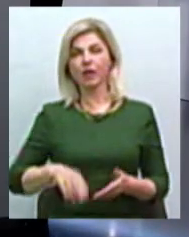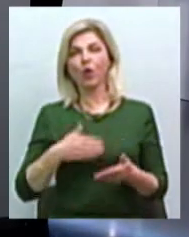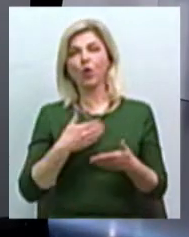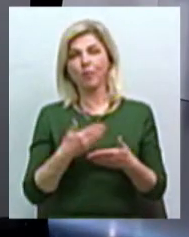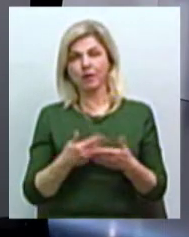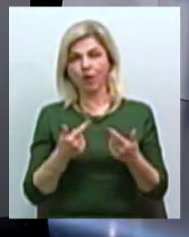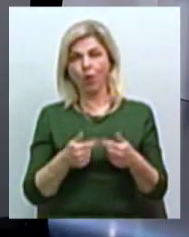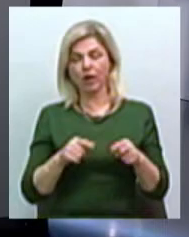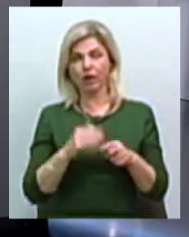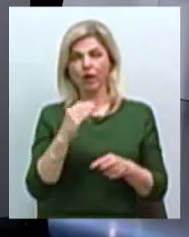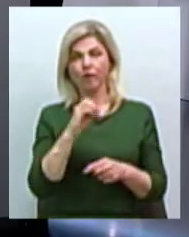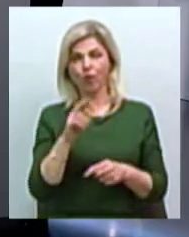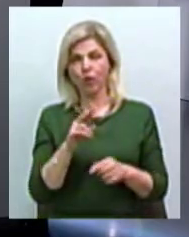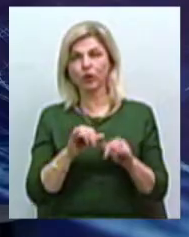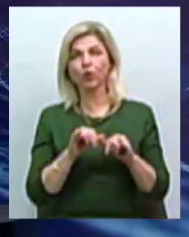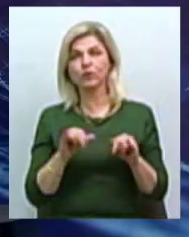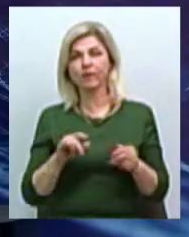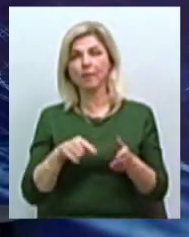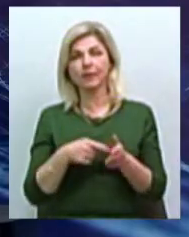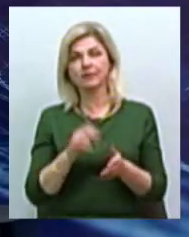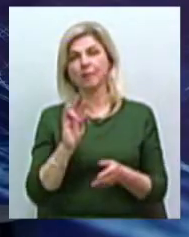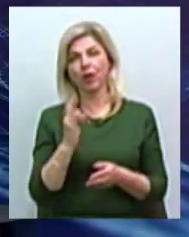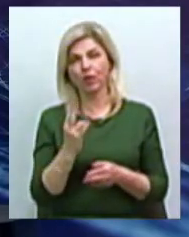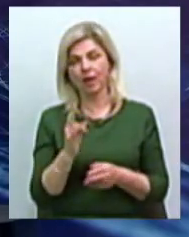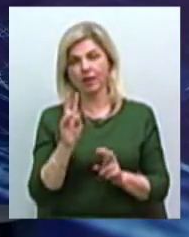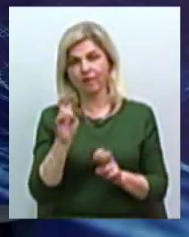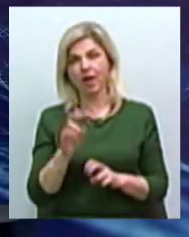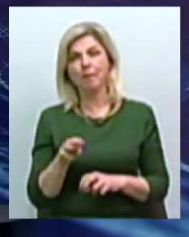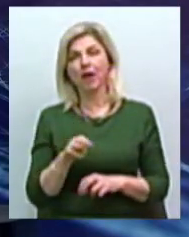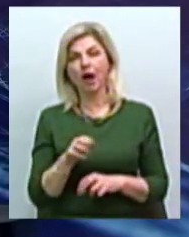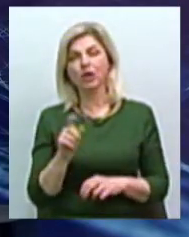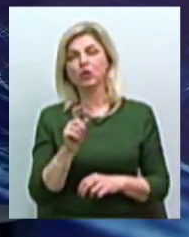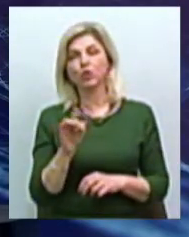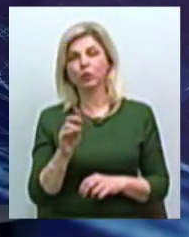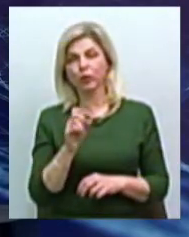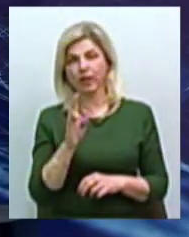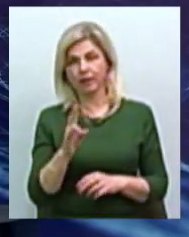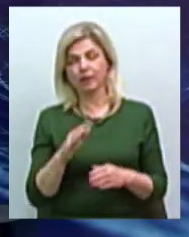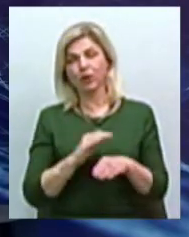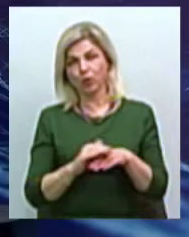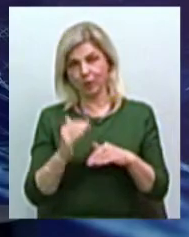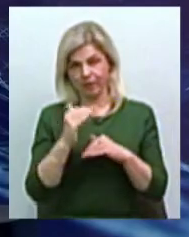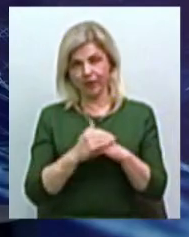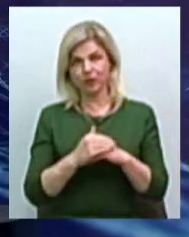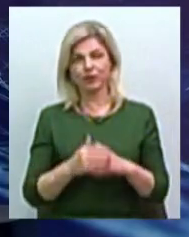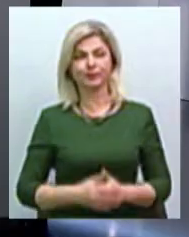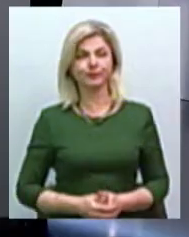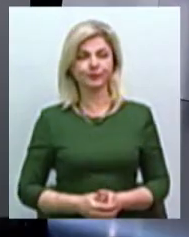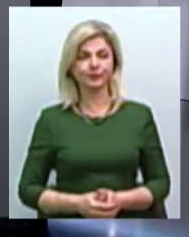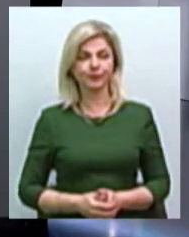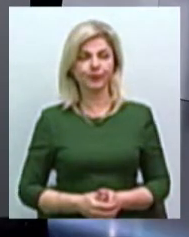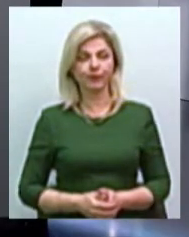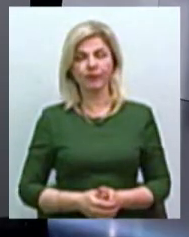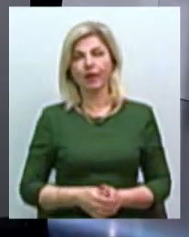організації «Фонд розвитку міста Миколаїва» Михайло Золотухін. Михайло, вас вітаю в нашій студії. Добрий вечір. Доброго вечора. А